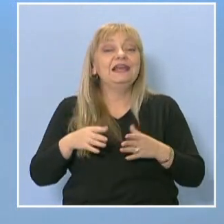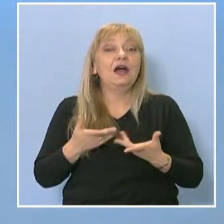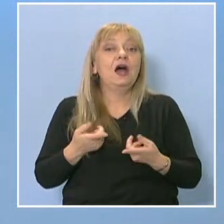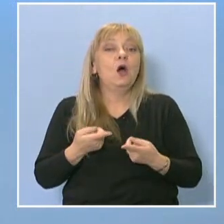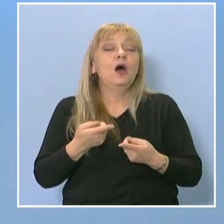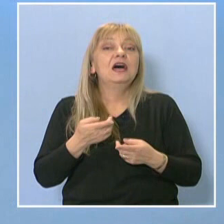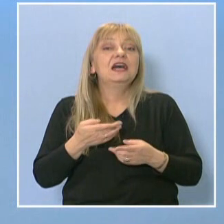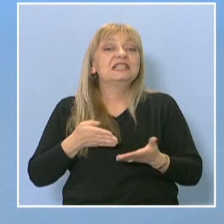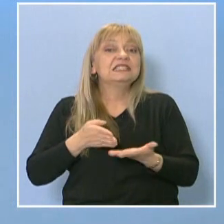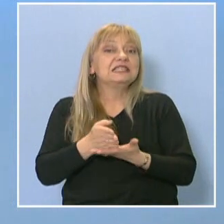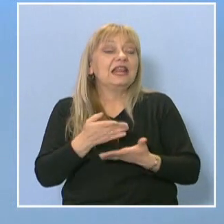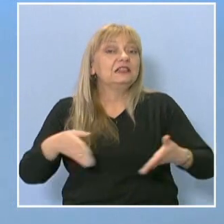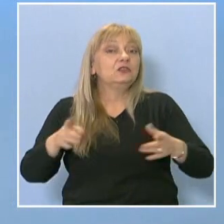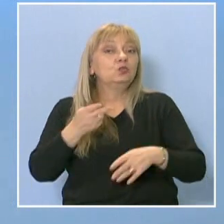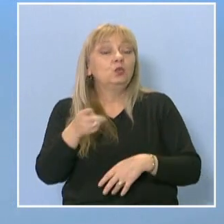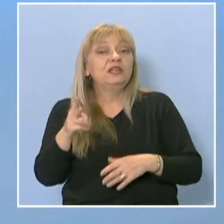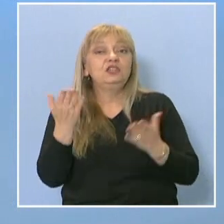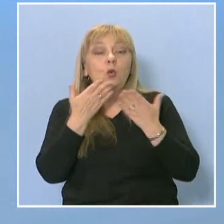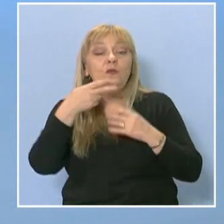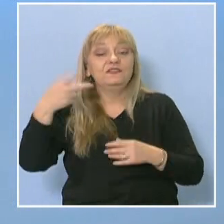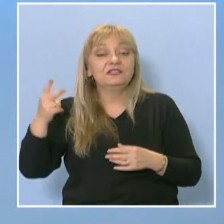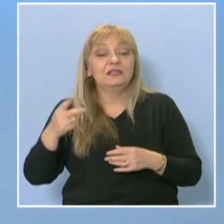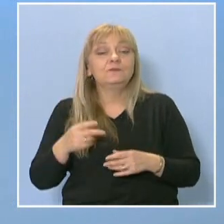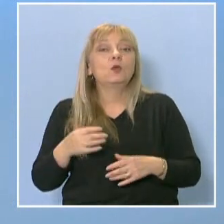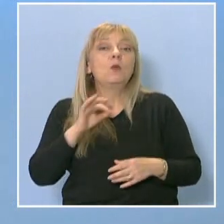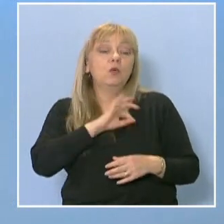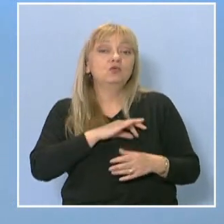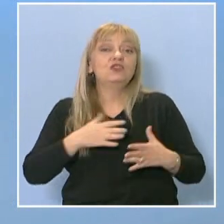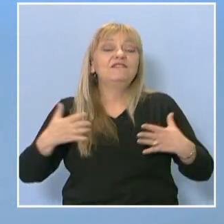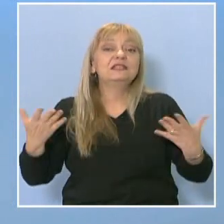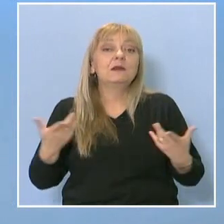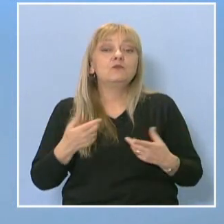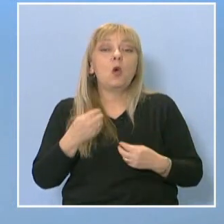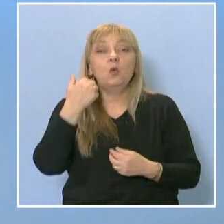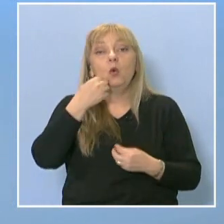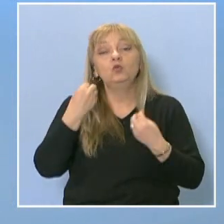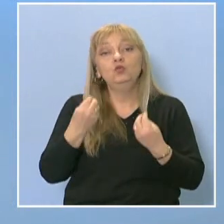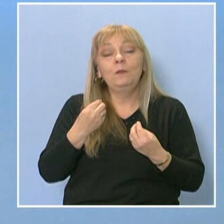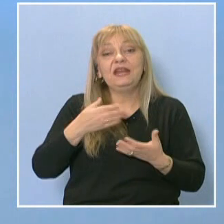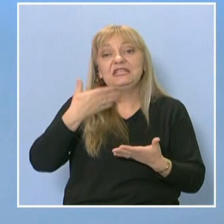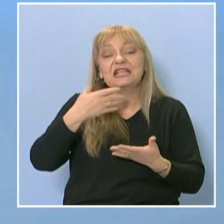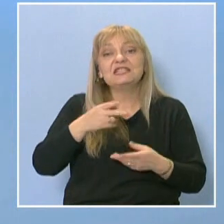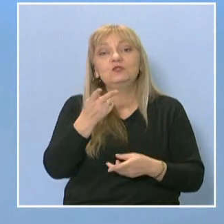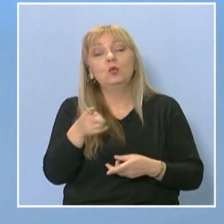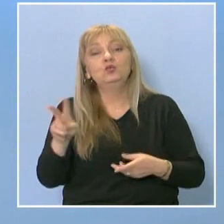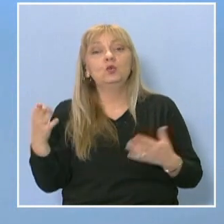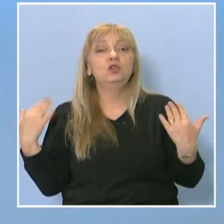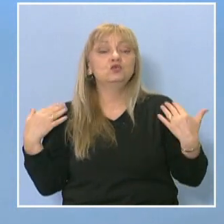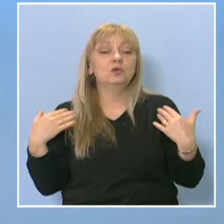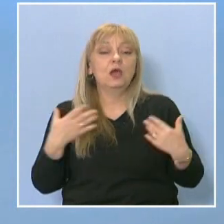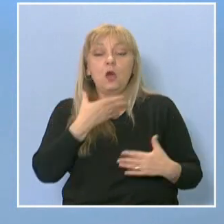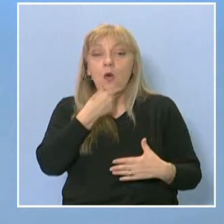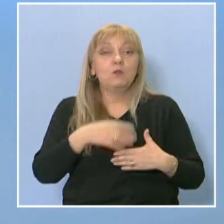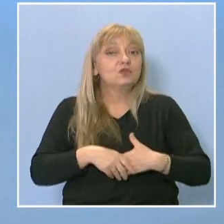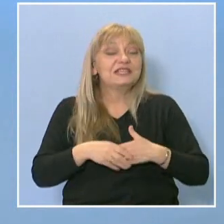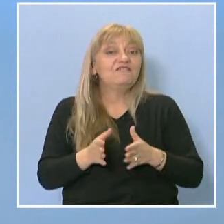точно това мен ме мотивира. Също така съм получавала много добри отзиви от други студенти, които са завършили. Познавам хора, които са се